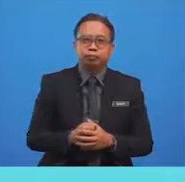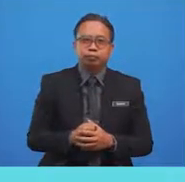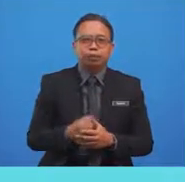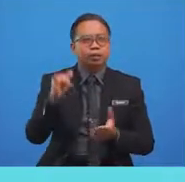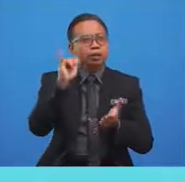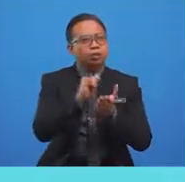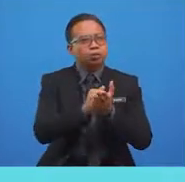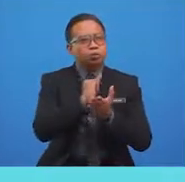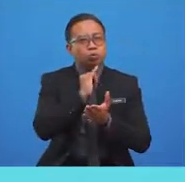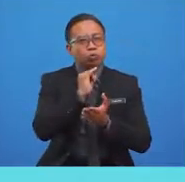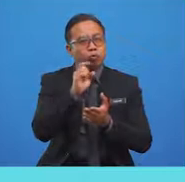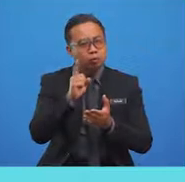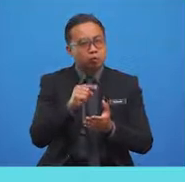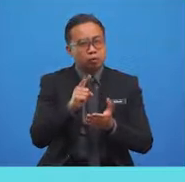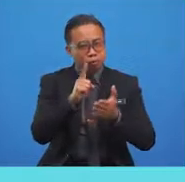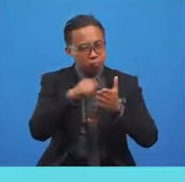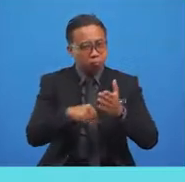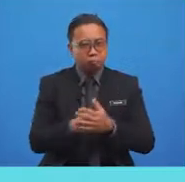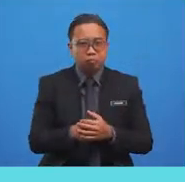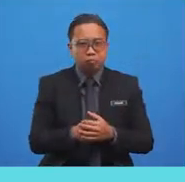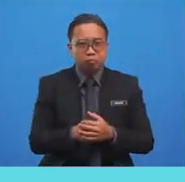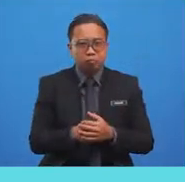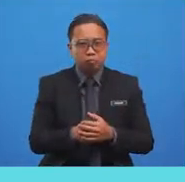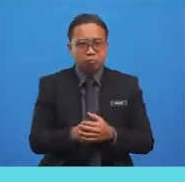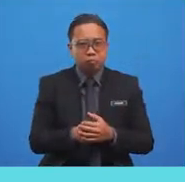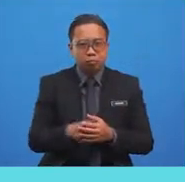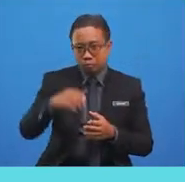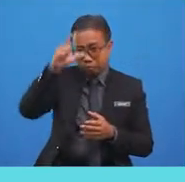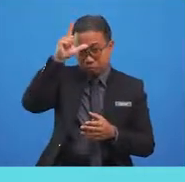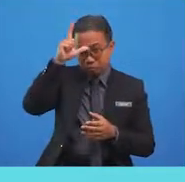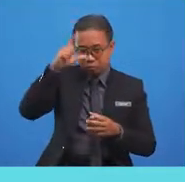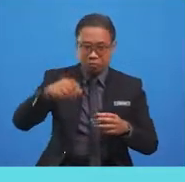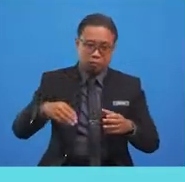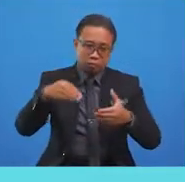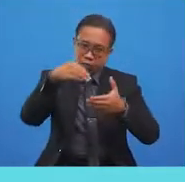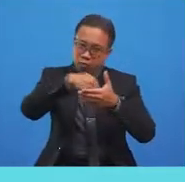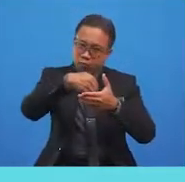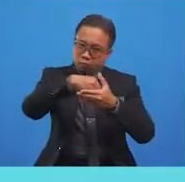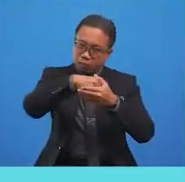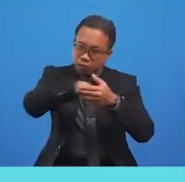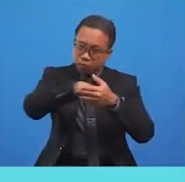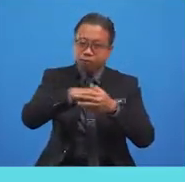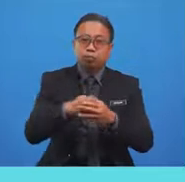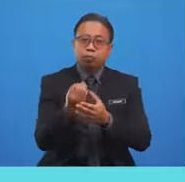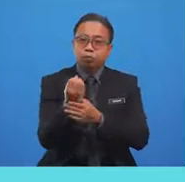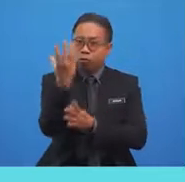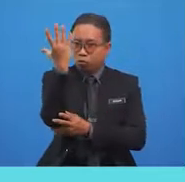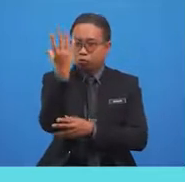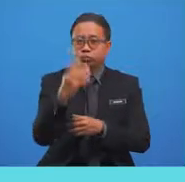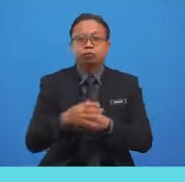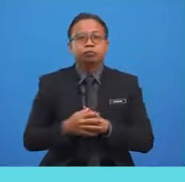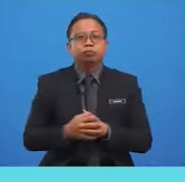This one here. Hmm, the man is planting a plant. Hmm,